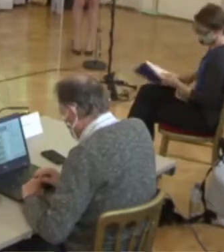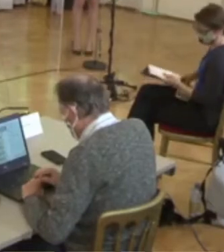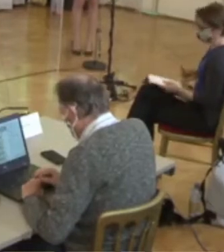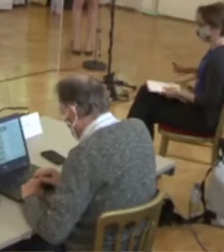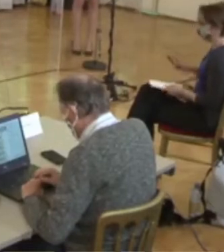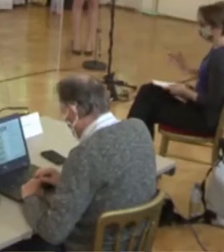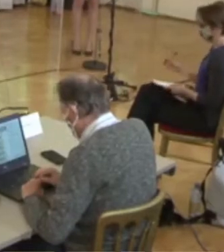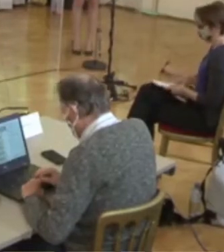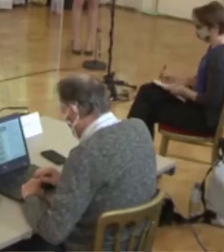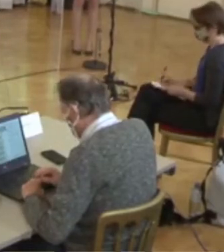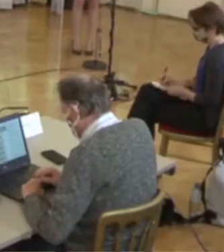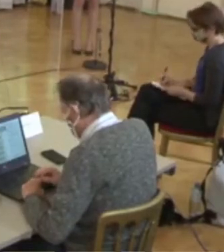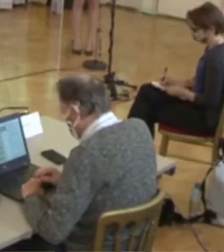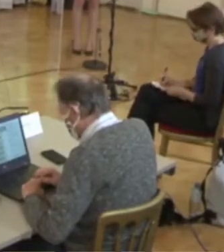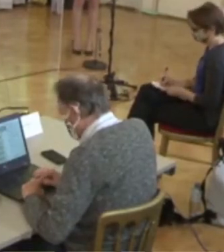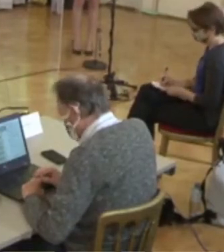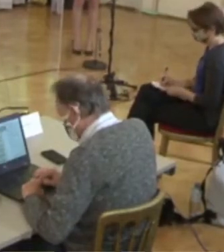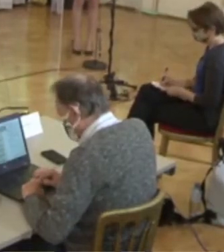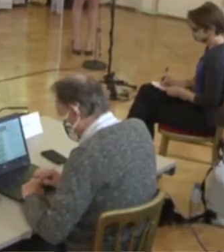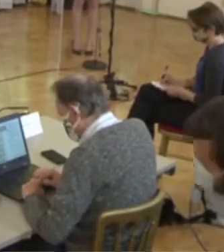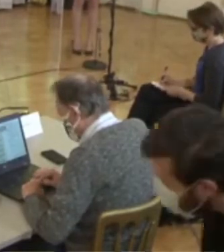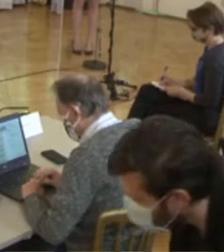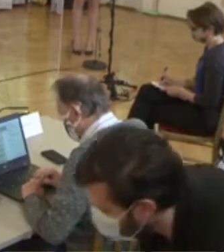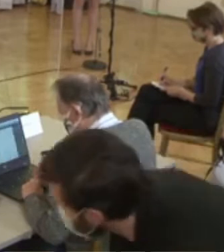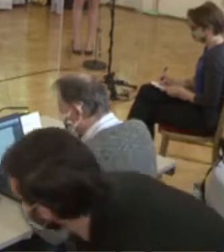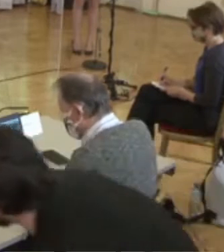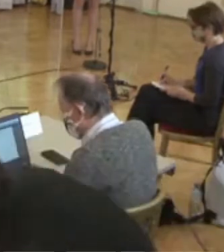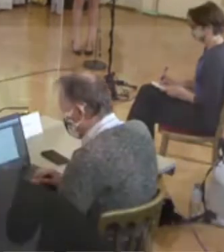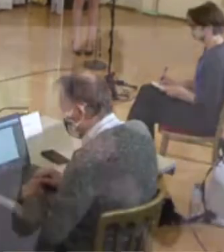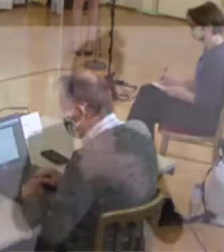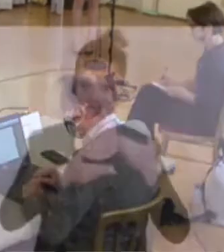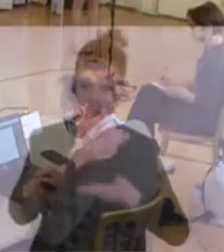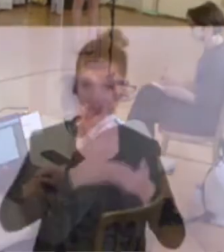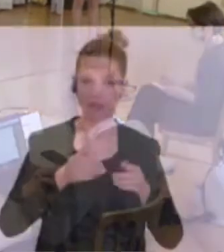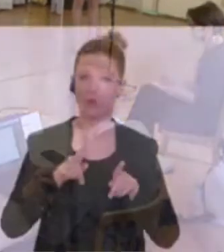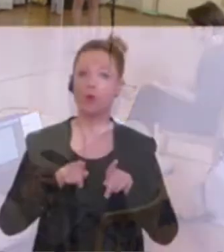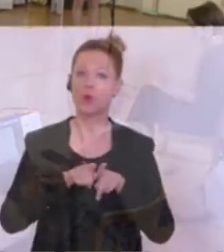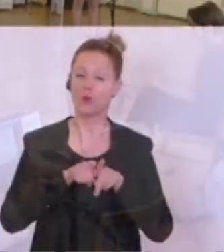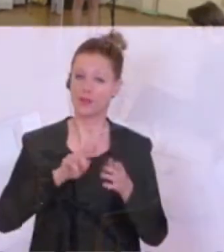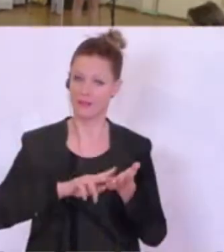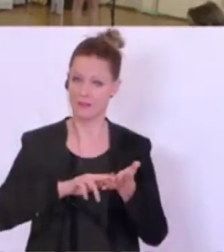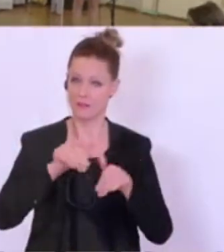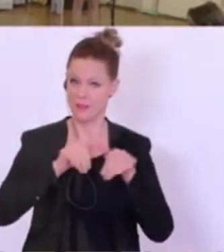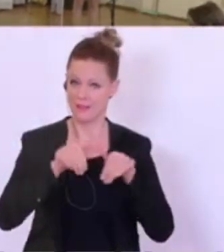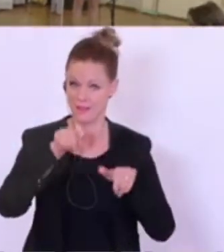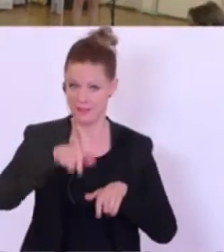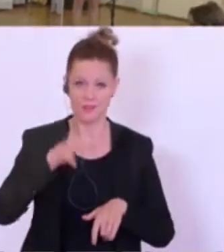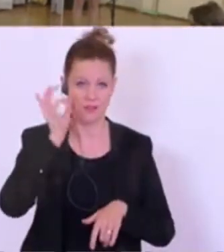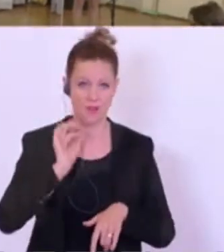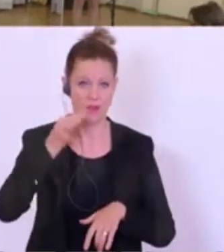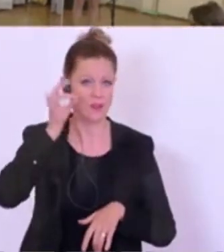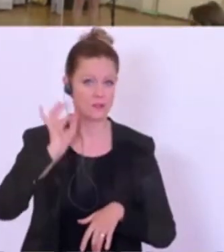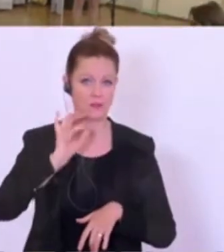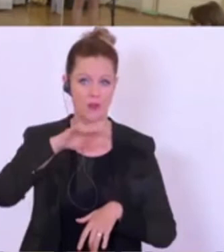Sehr geehrte Damen und Herren, herzlich willkommen zu dieser Pressekonferenz mit Wirtschafts und Digitalisierungsministerin Margarete